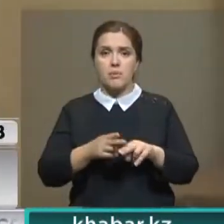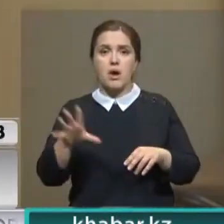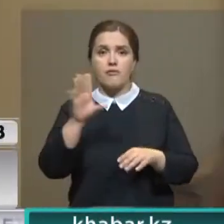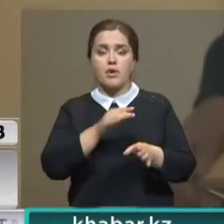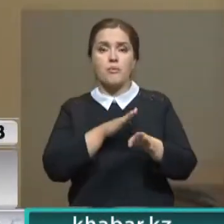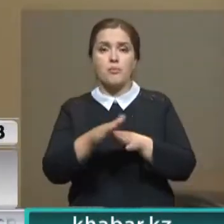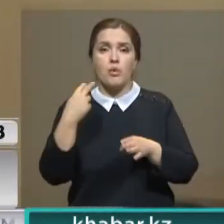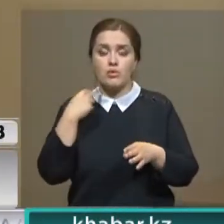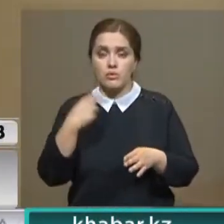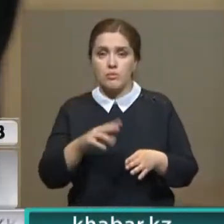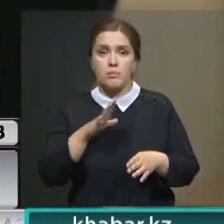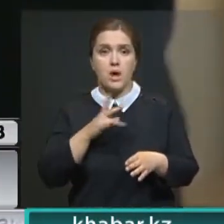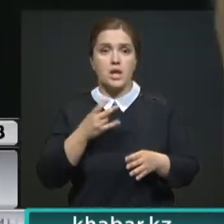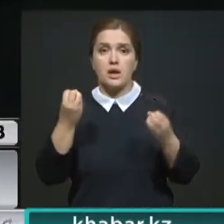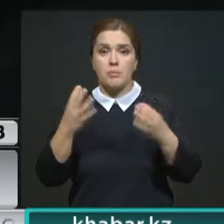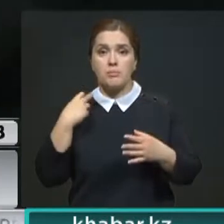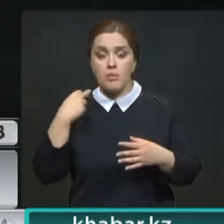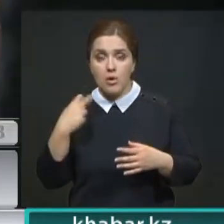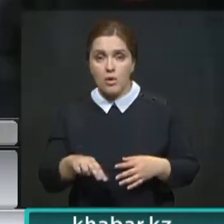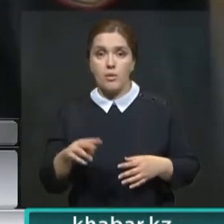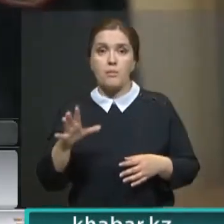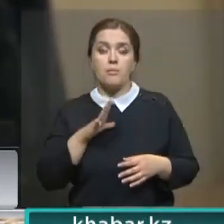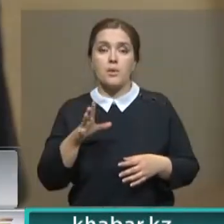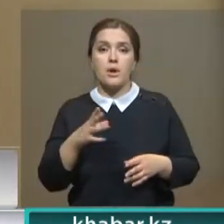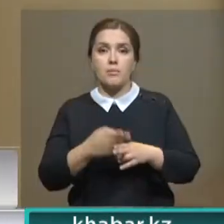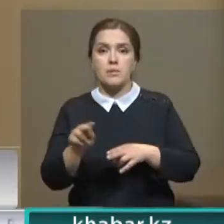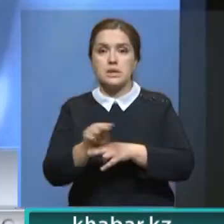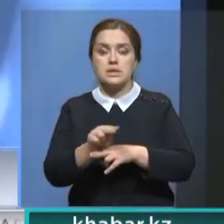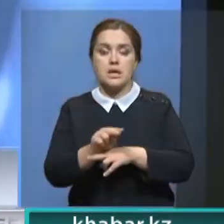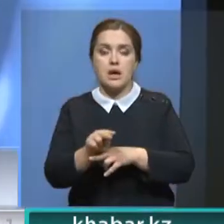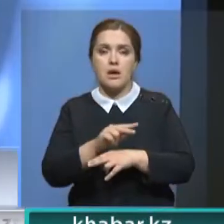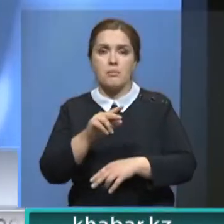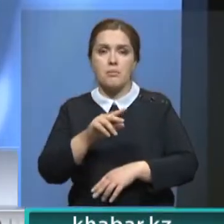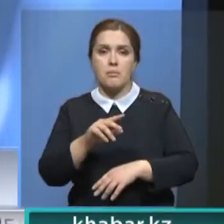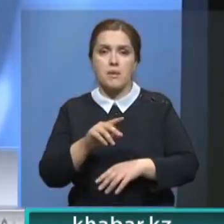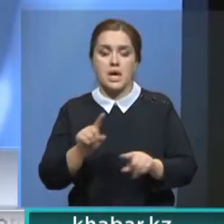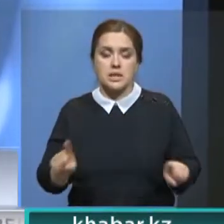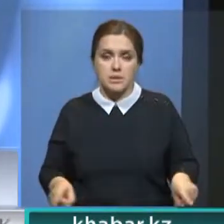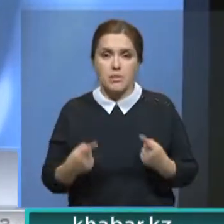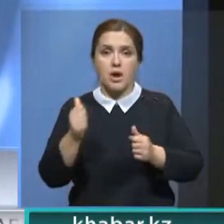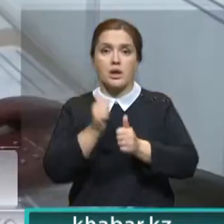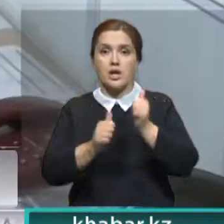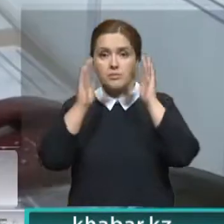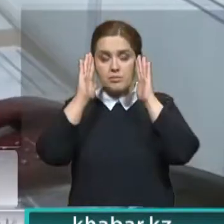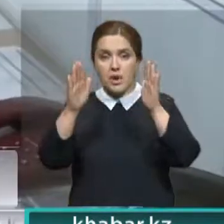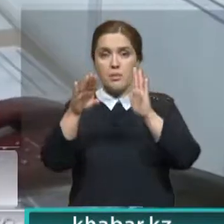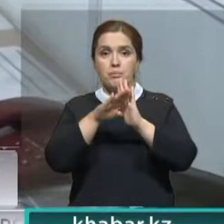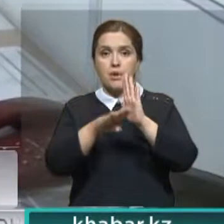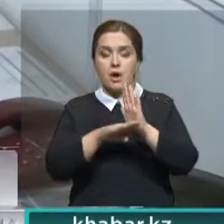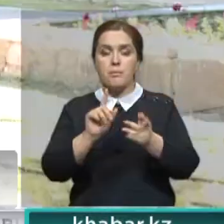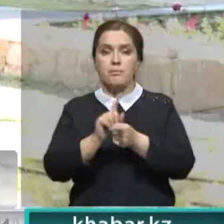наказание и не просто отсидели, а, как верят в ведомстве, исправились. С каждым велась индивидуальная программа